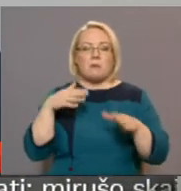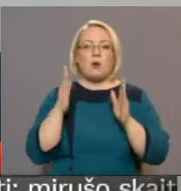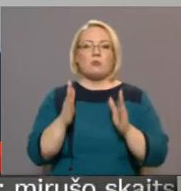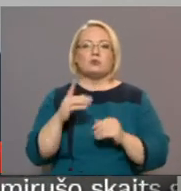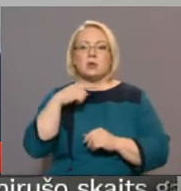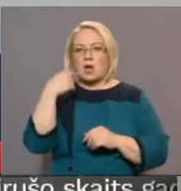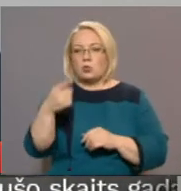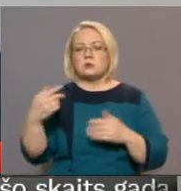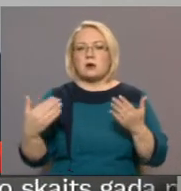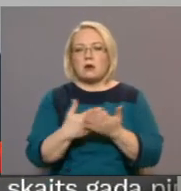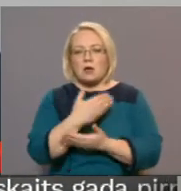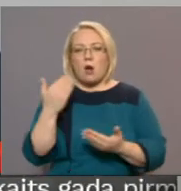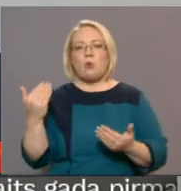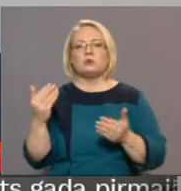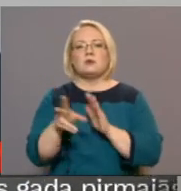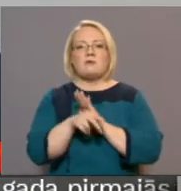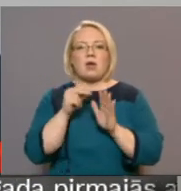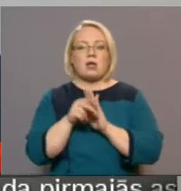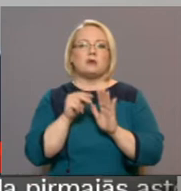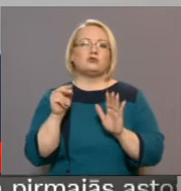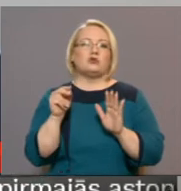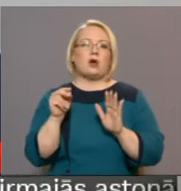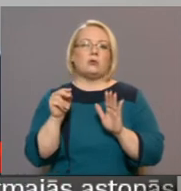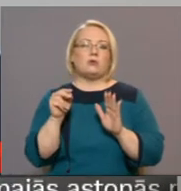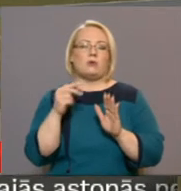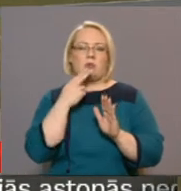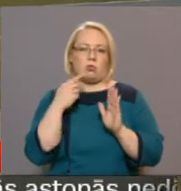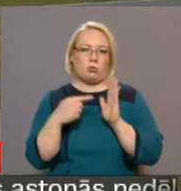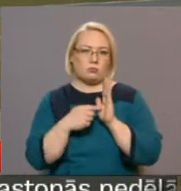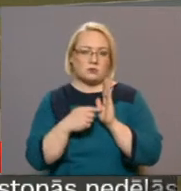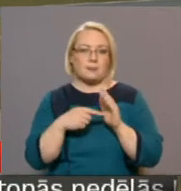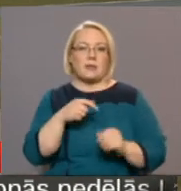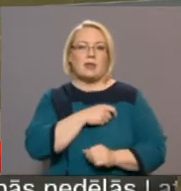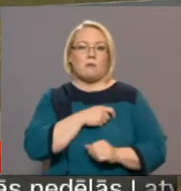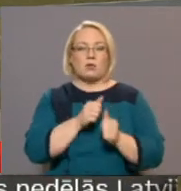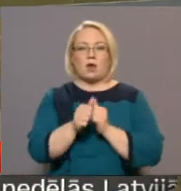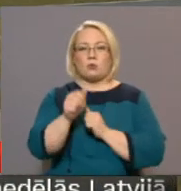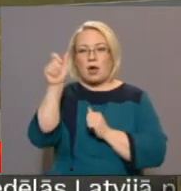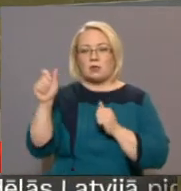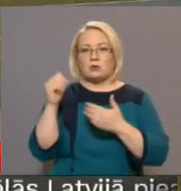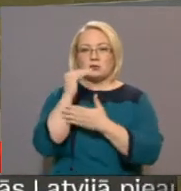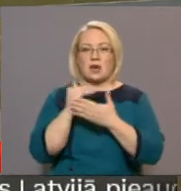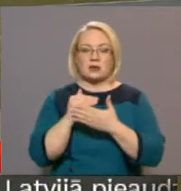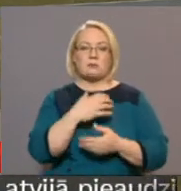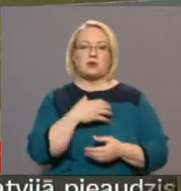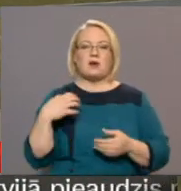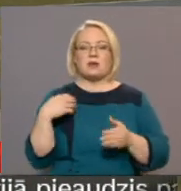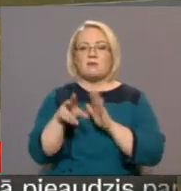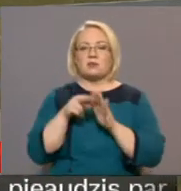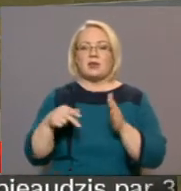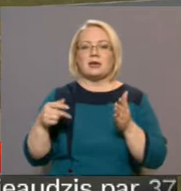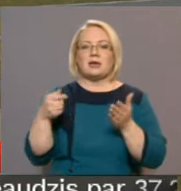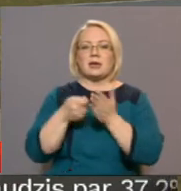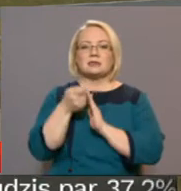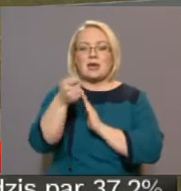jauns vēlēšanu datums. Deputāti kandidātus sārakstus pašvaldību vēlēšanām var iesnīt reģistrētas